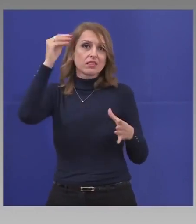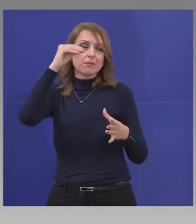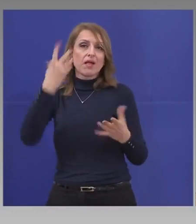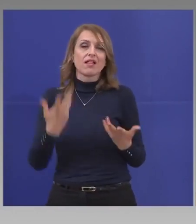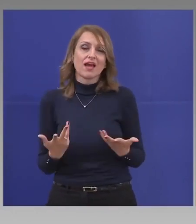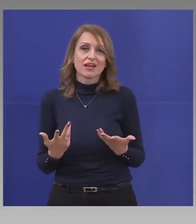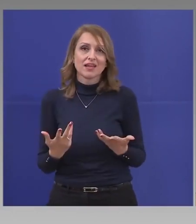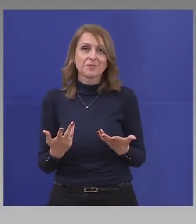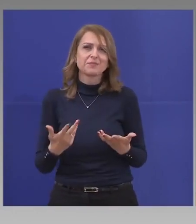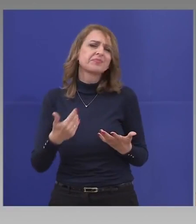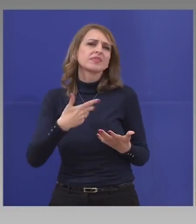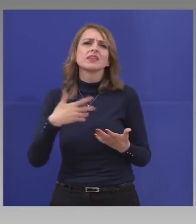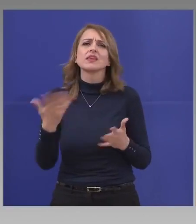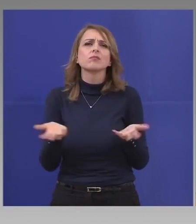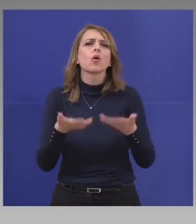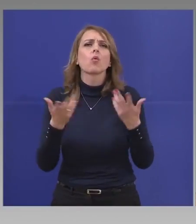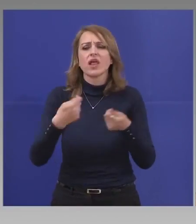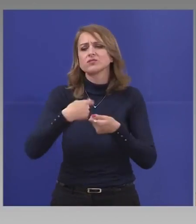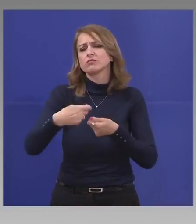Ние лесно ще ги похарчиме.